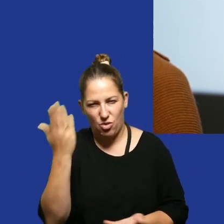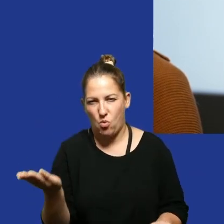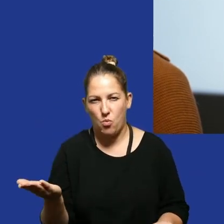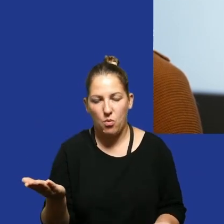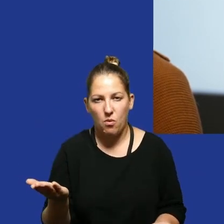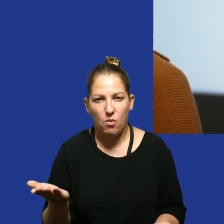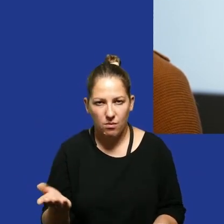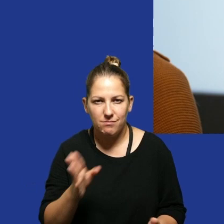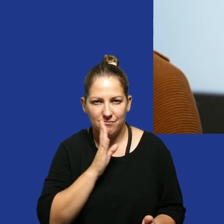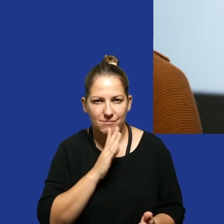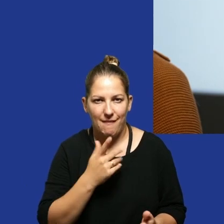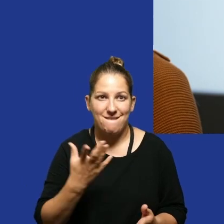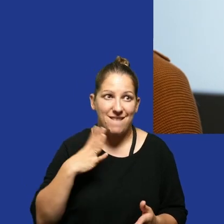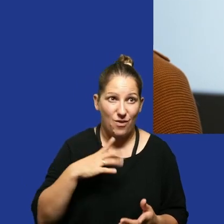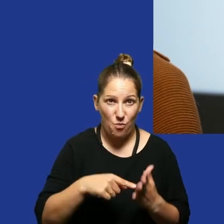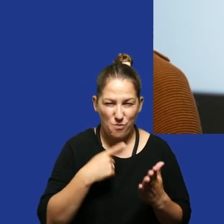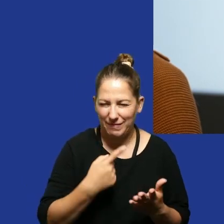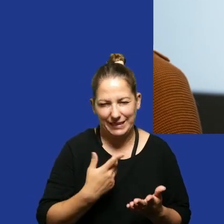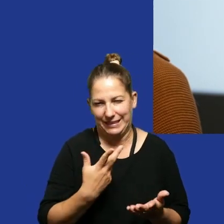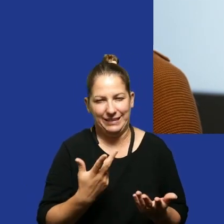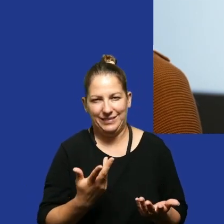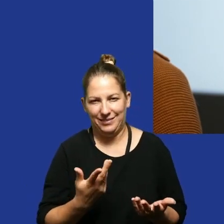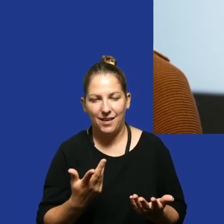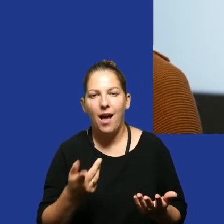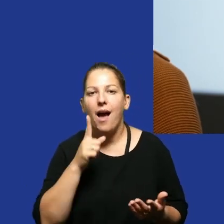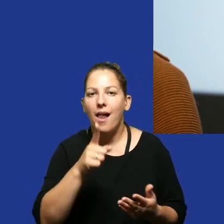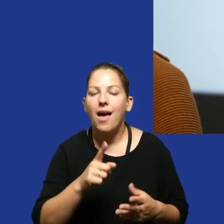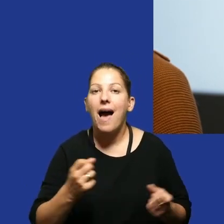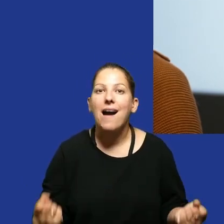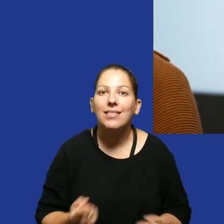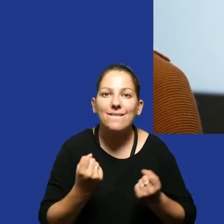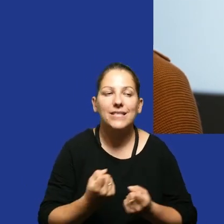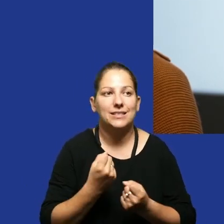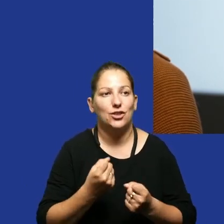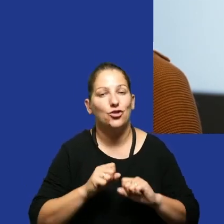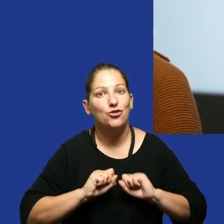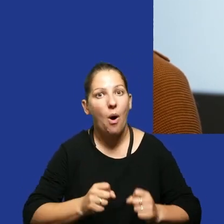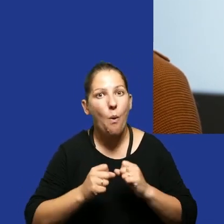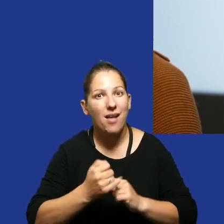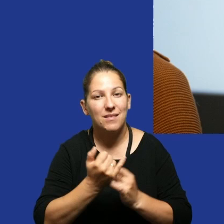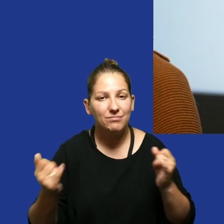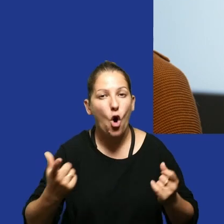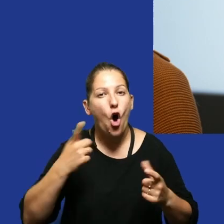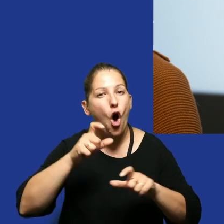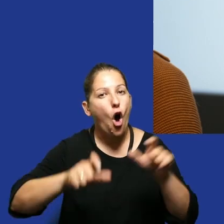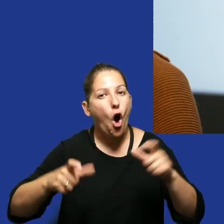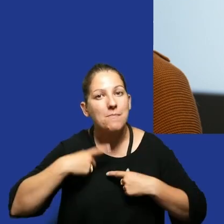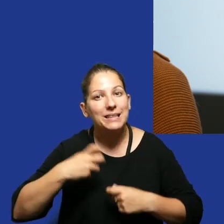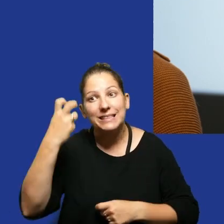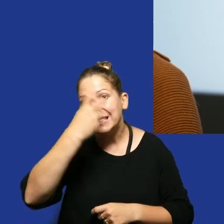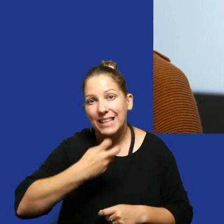takiego, czego nie warto mówić, ale w działaniach aktywistycznych, w działaniach osób, które są